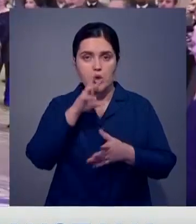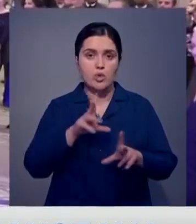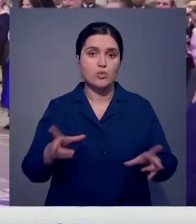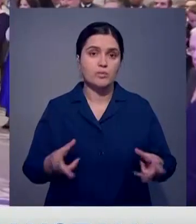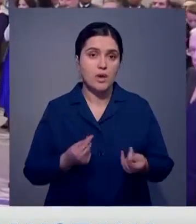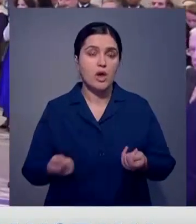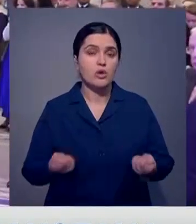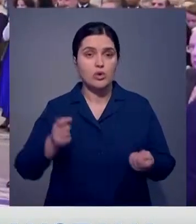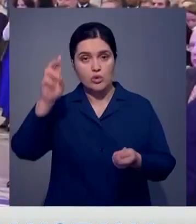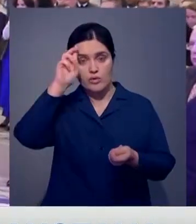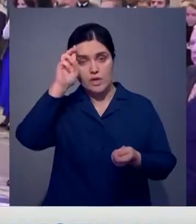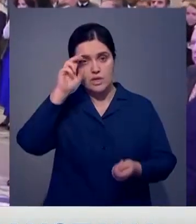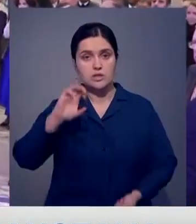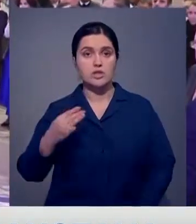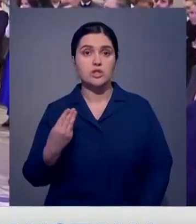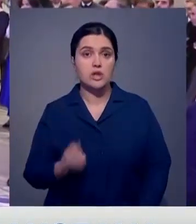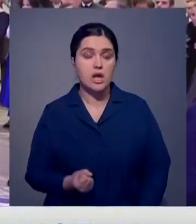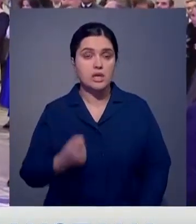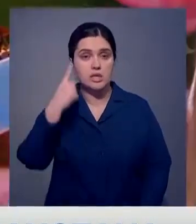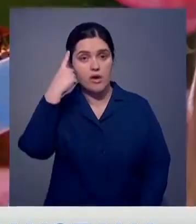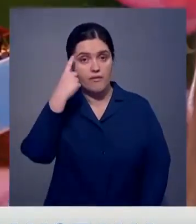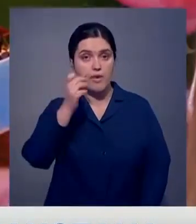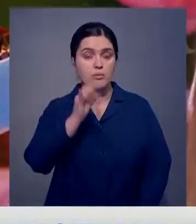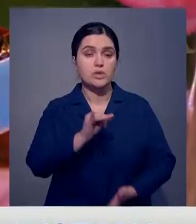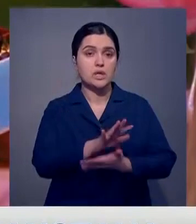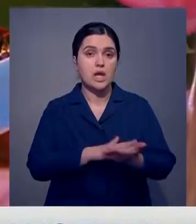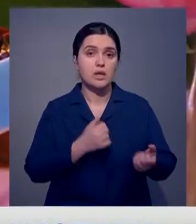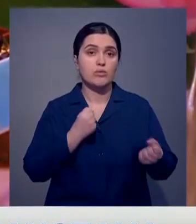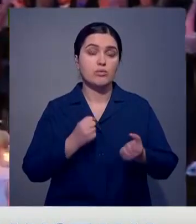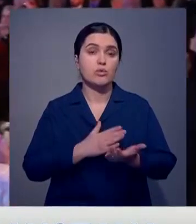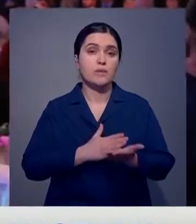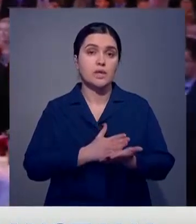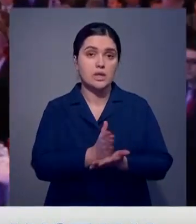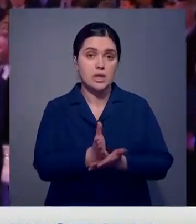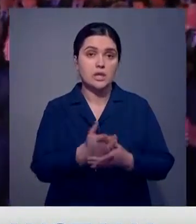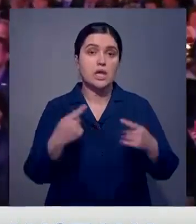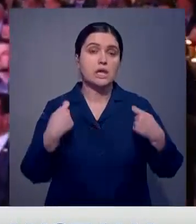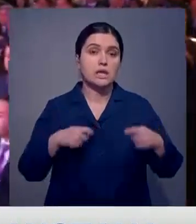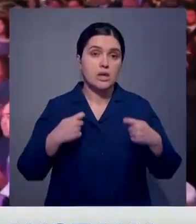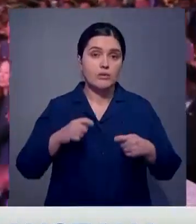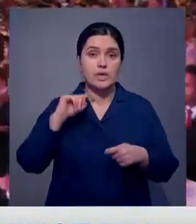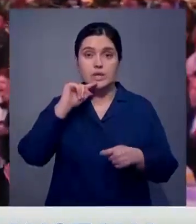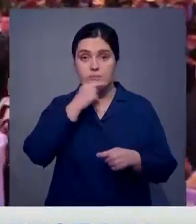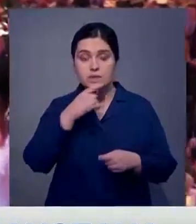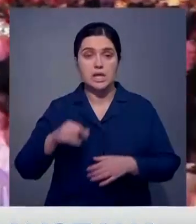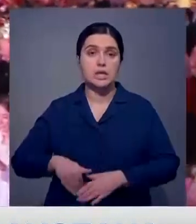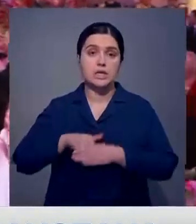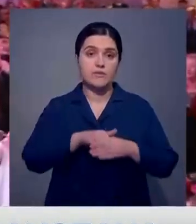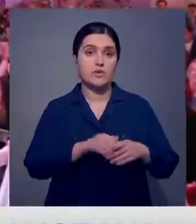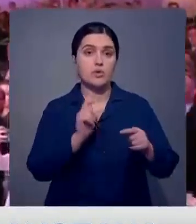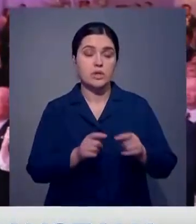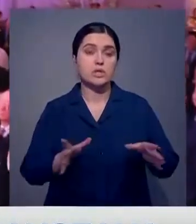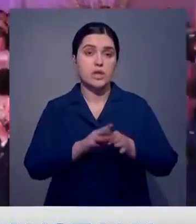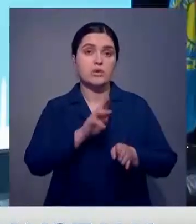впечатляющих успехов. Руководство Госдепартамента США заявляет о намерении и далее укреплять политическое, торгово-экономическое и